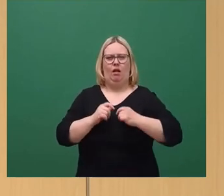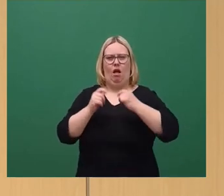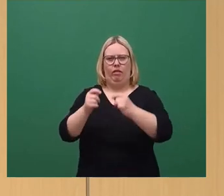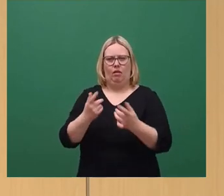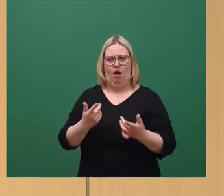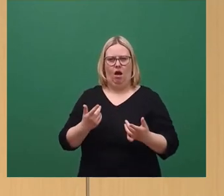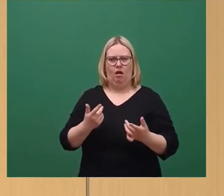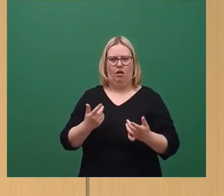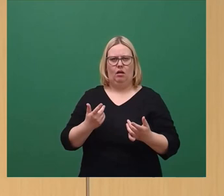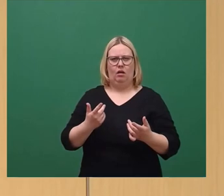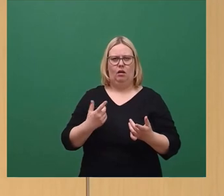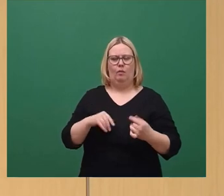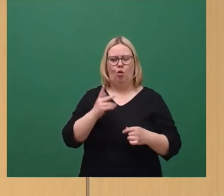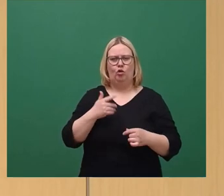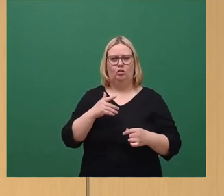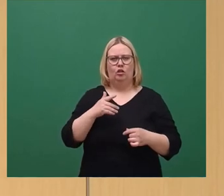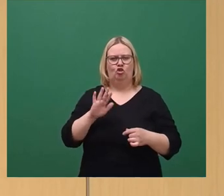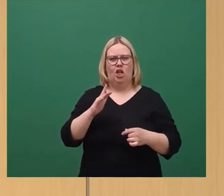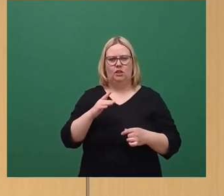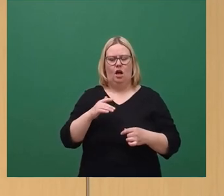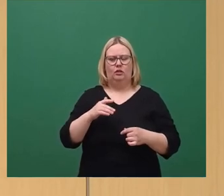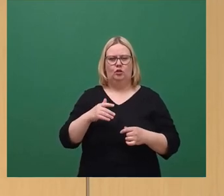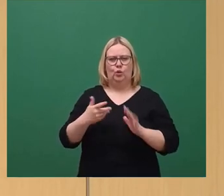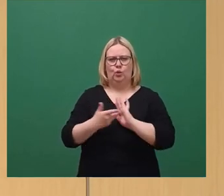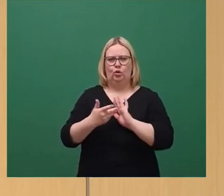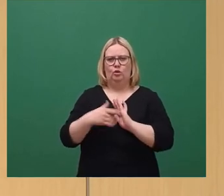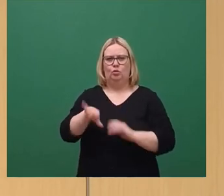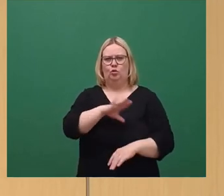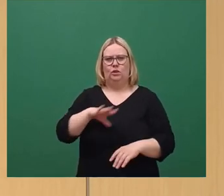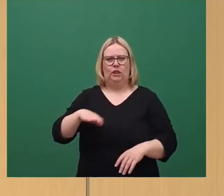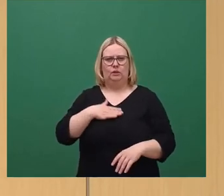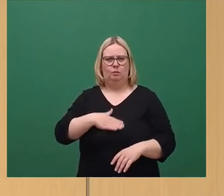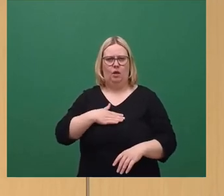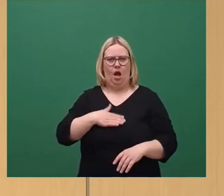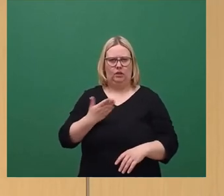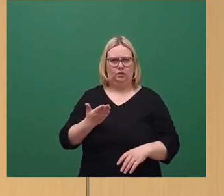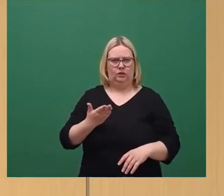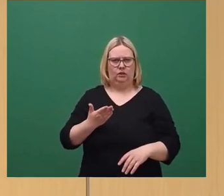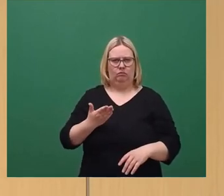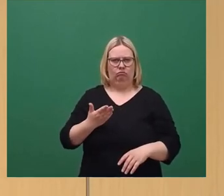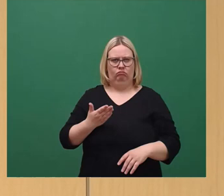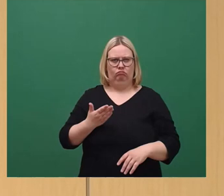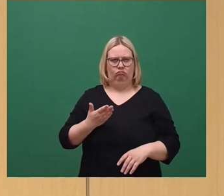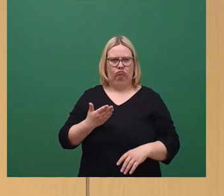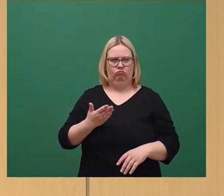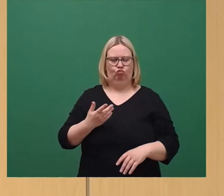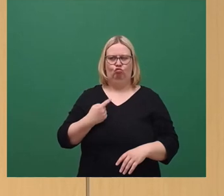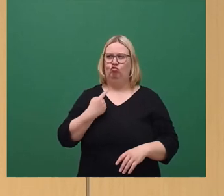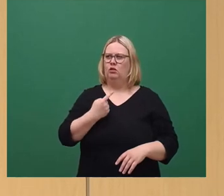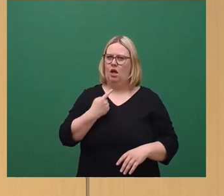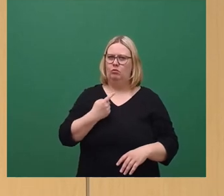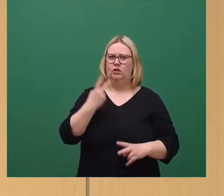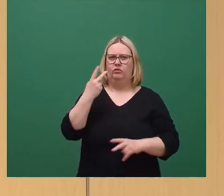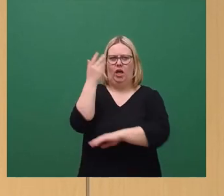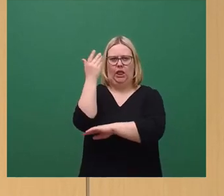ein Stesat-Gutachten zum Sachsenbad gesprochen. Herr Schollbach hat dazu zwei Reden